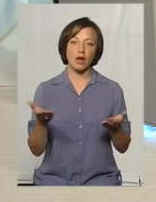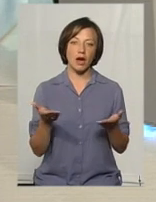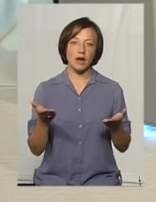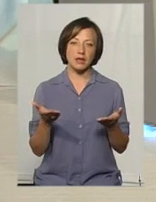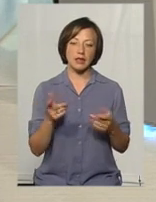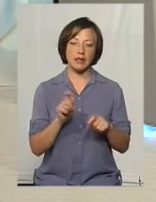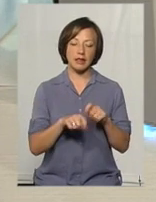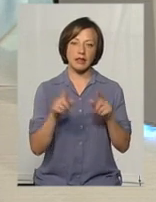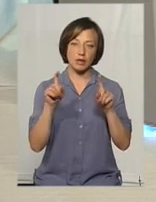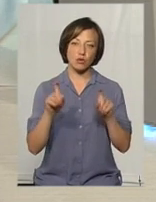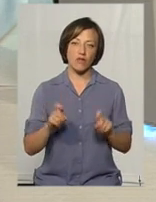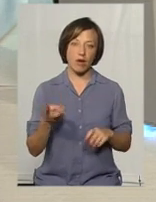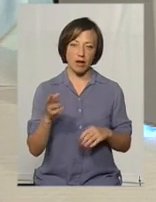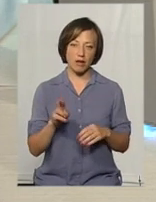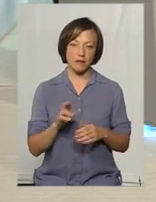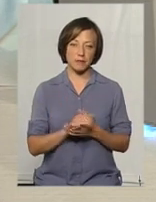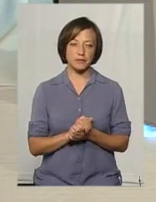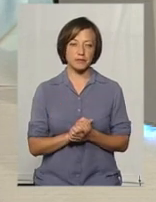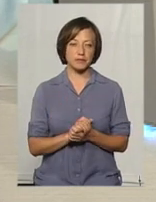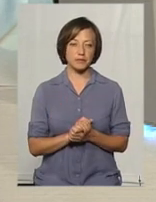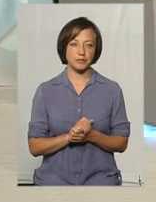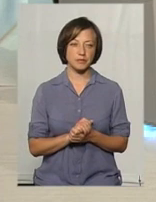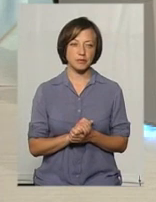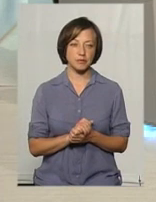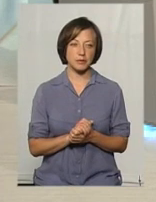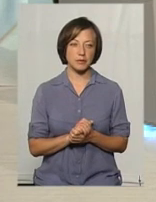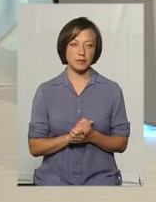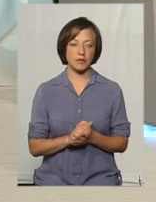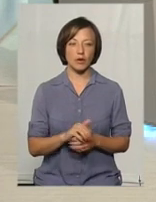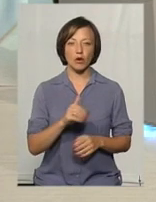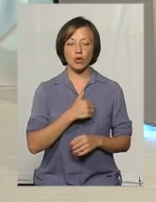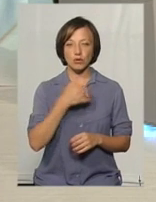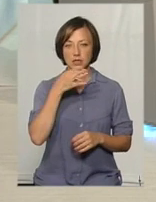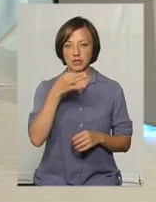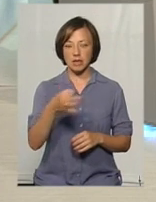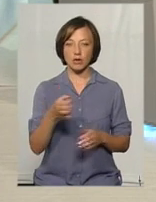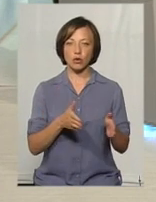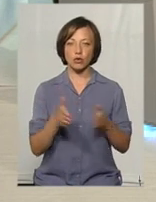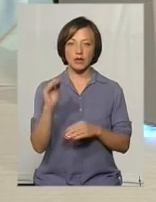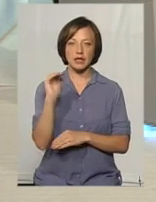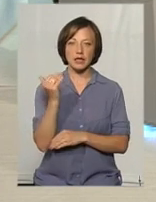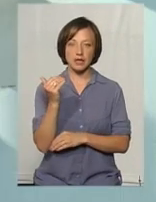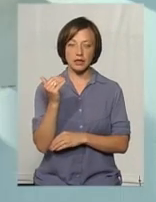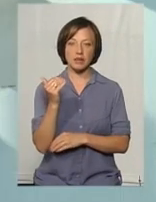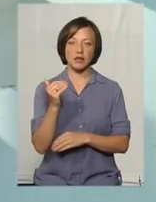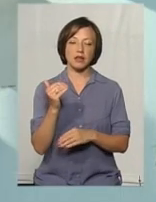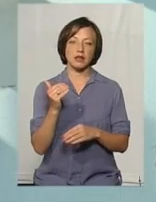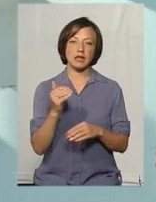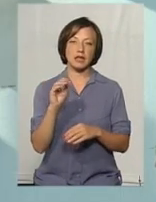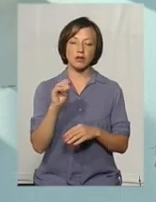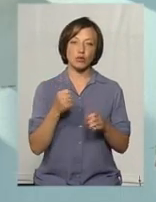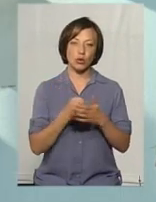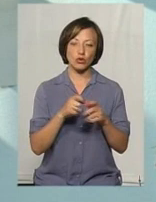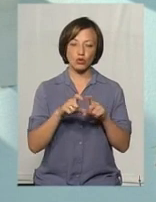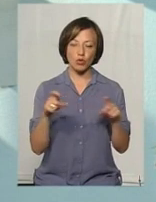тестування проводите? Як цей процес відбувається? Хочу сказати, що готовність дитини до школи, шкільна зрілість поділяється на